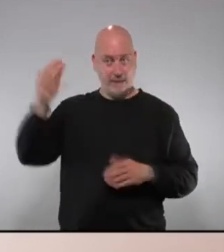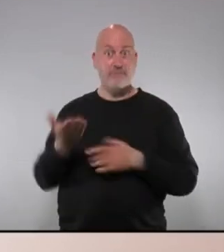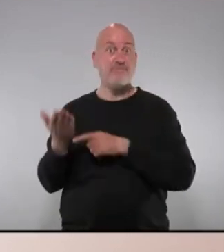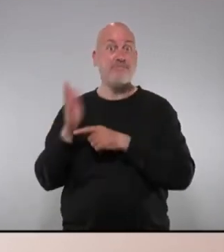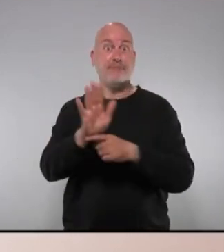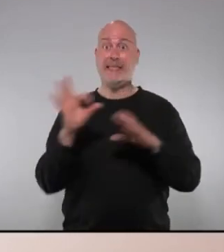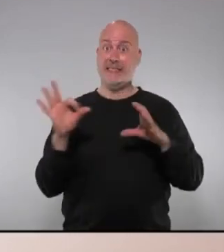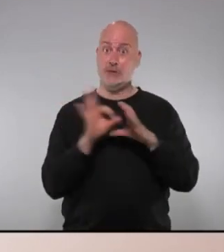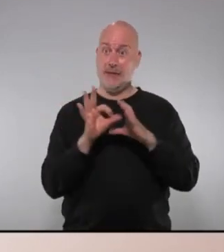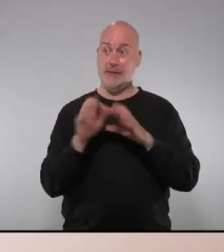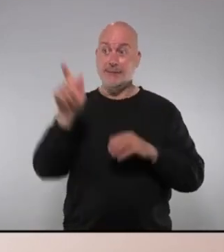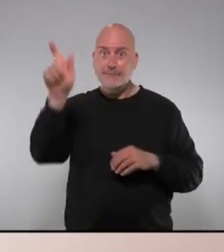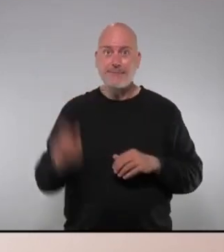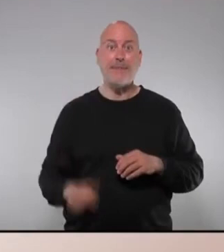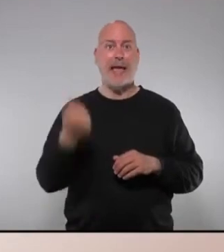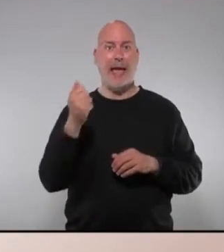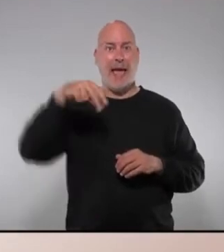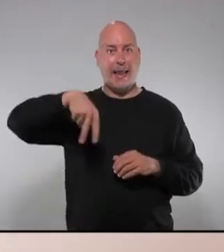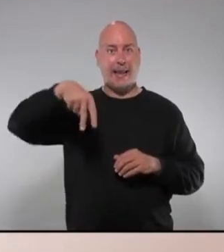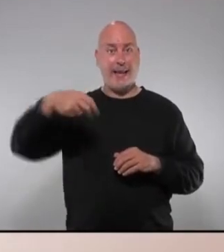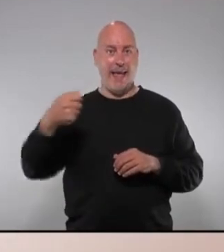fer-ne l'exposició la diputada senyora Ana Grau.